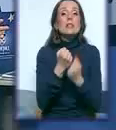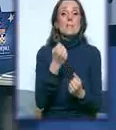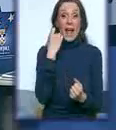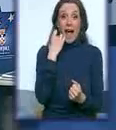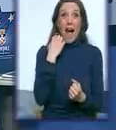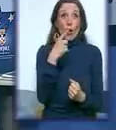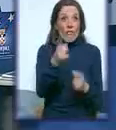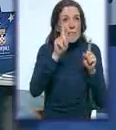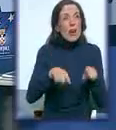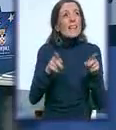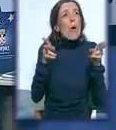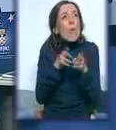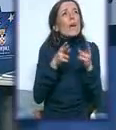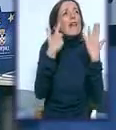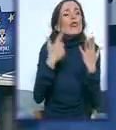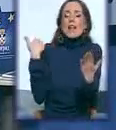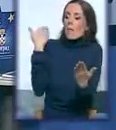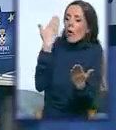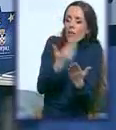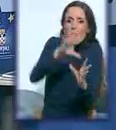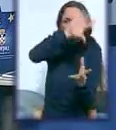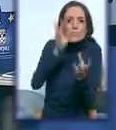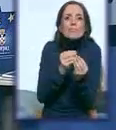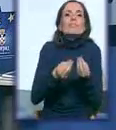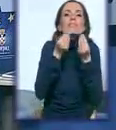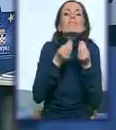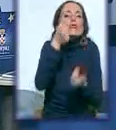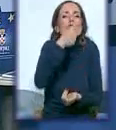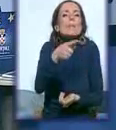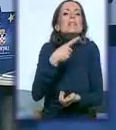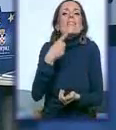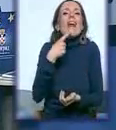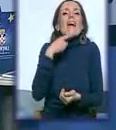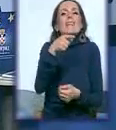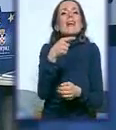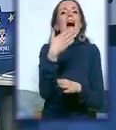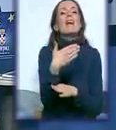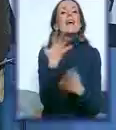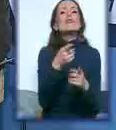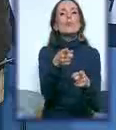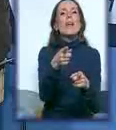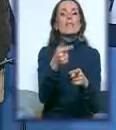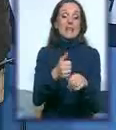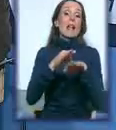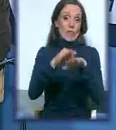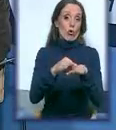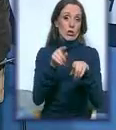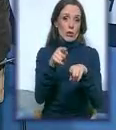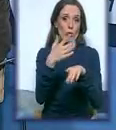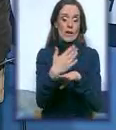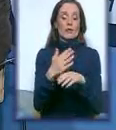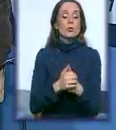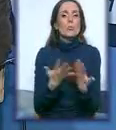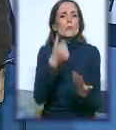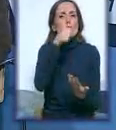kada biste ukratko rekli za ovih sedam godina, rekli o upravu agenciju koju vi sada jeste na čelu i vodite tu